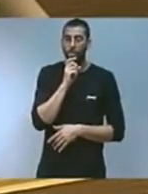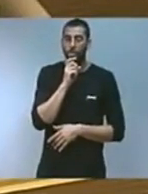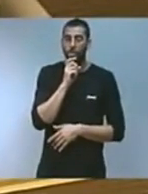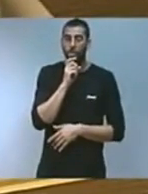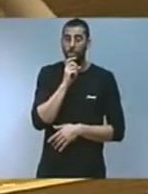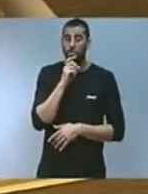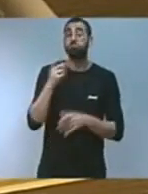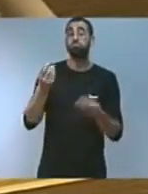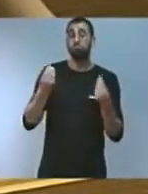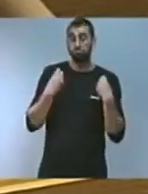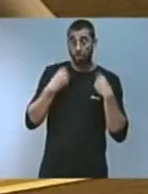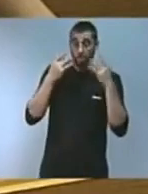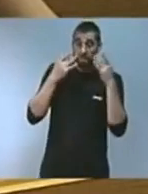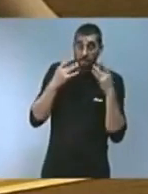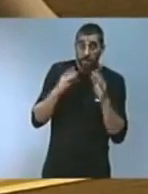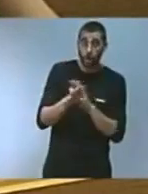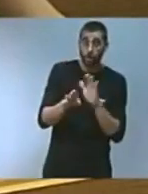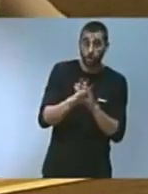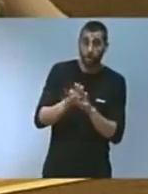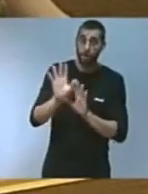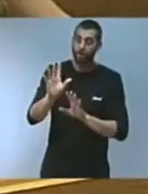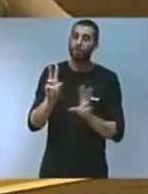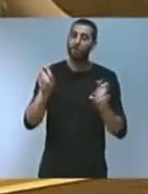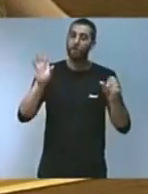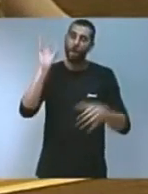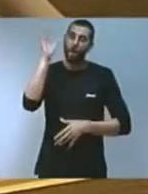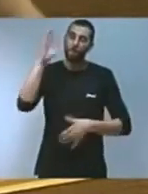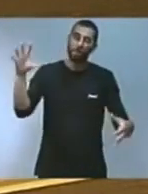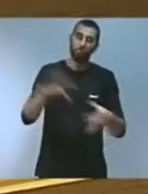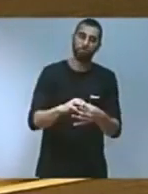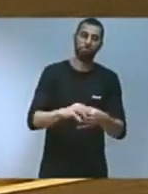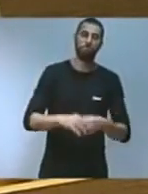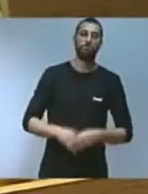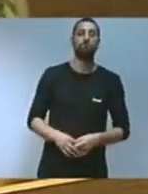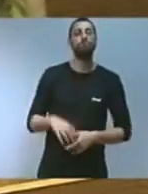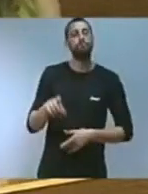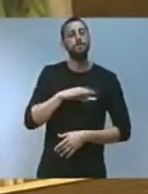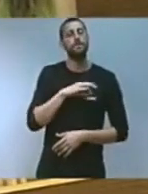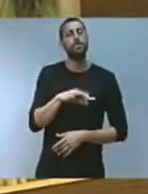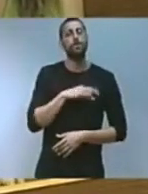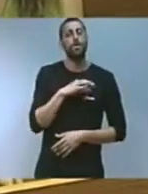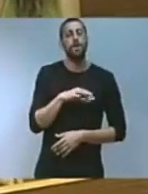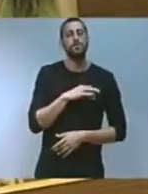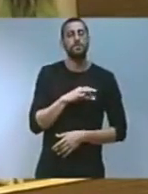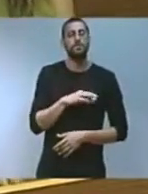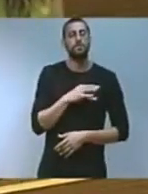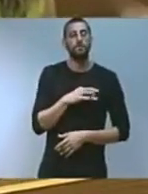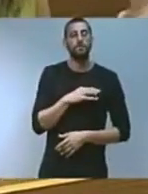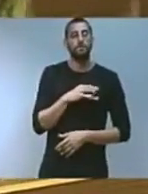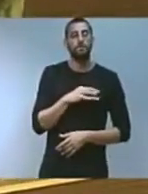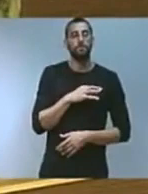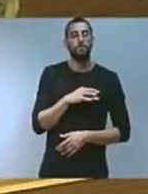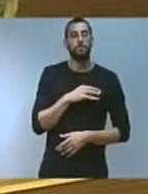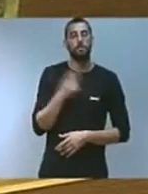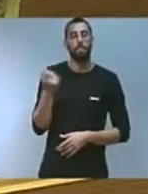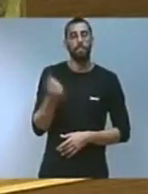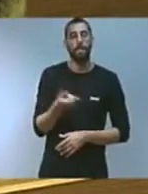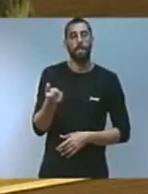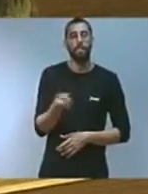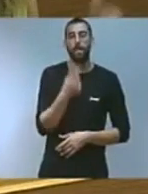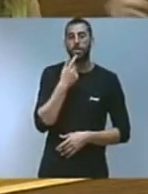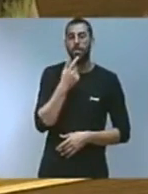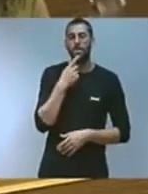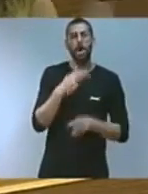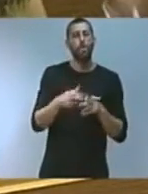polítiques inseparables. Senyories, quantes vegades hem afirmat que la màxima de la política era